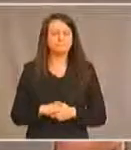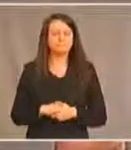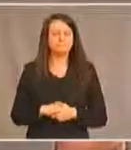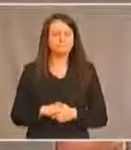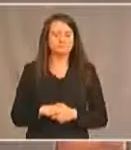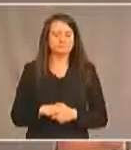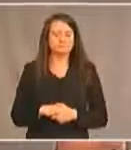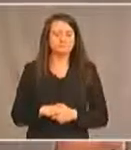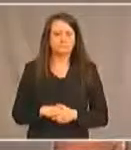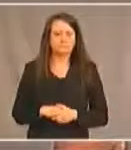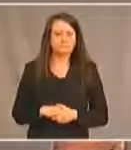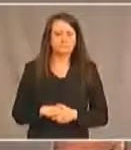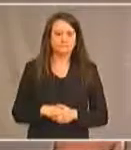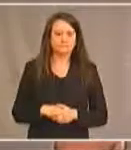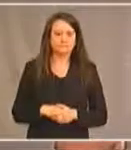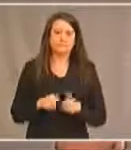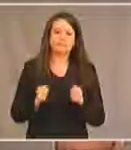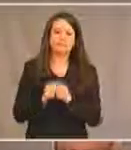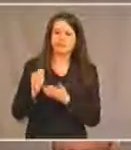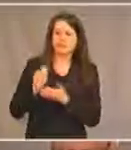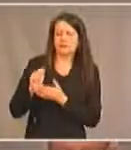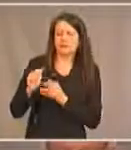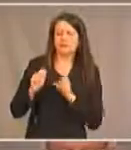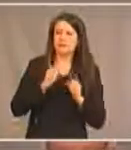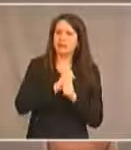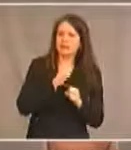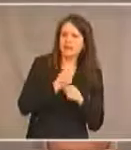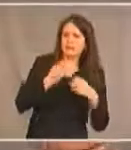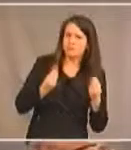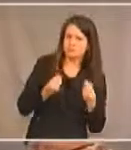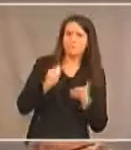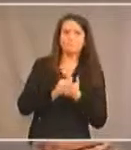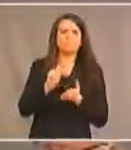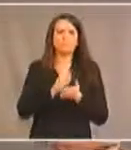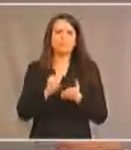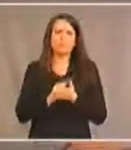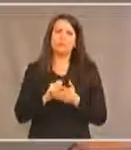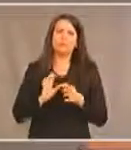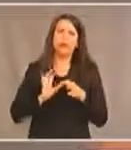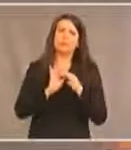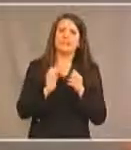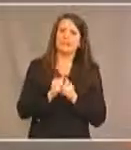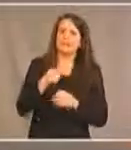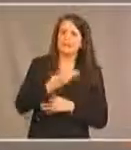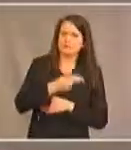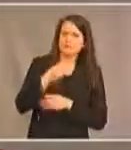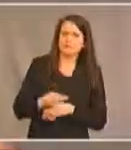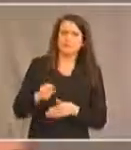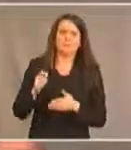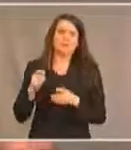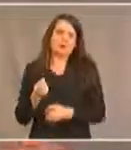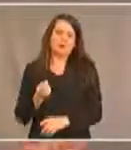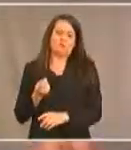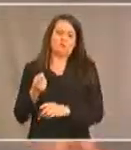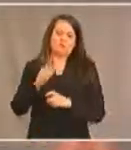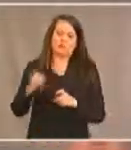qui est avec le Bureau des questions relative au handicap, le directeur général James Van